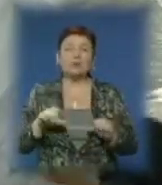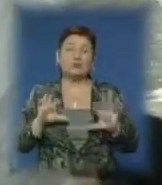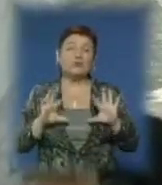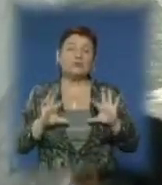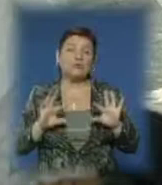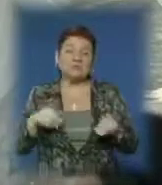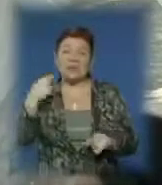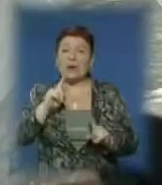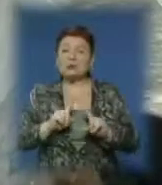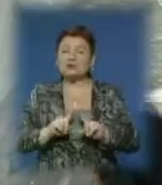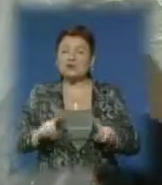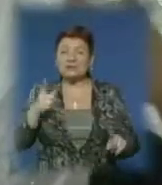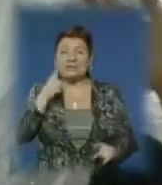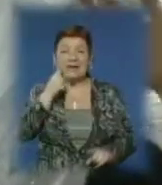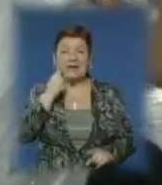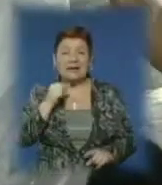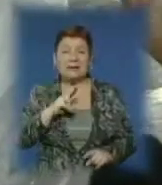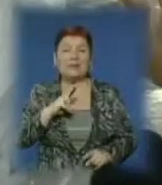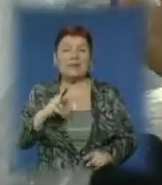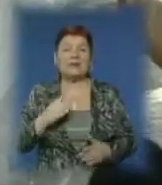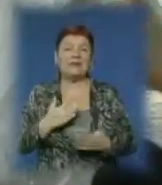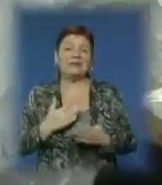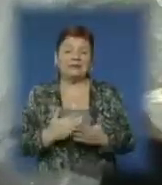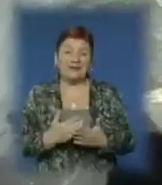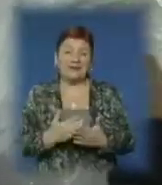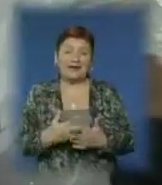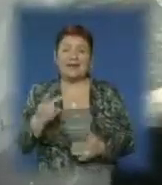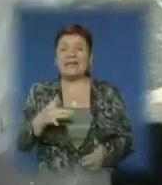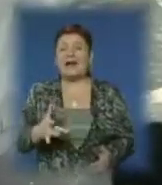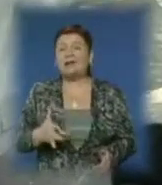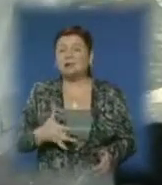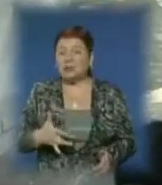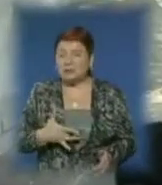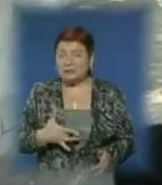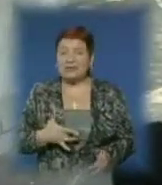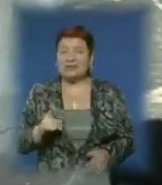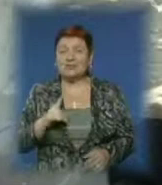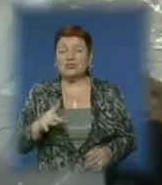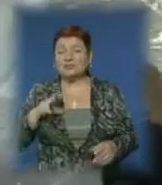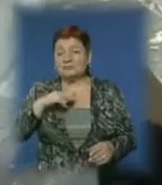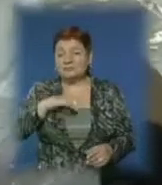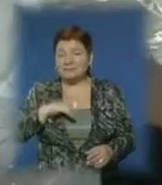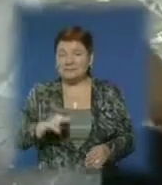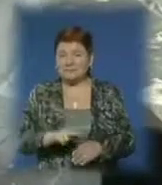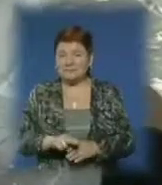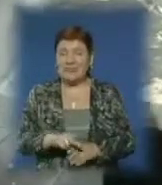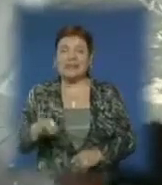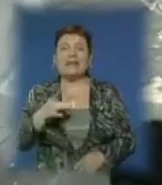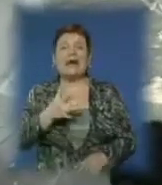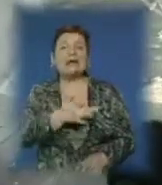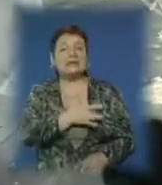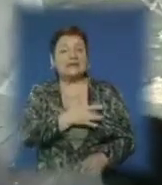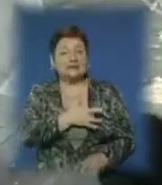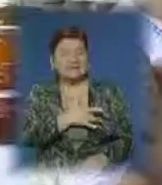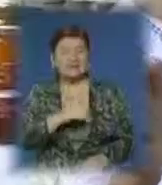особливості меду, які є для желудка, щоб усваївався, для серця, що